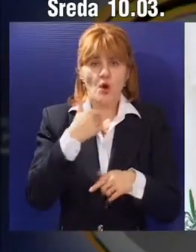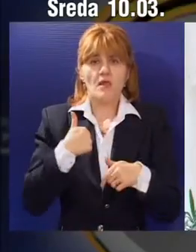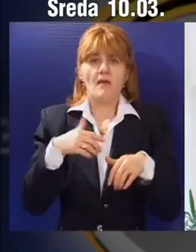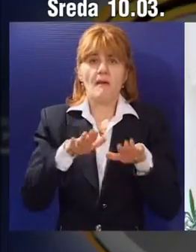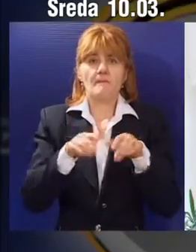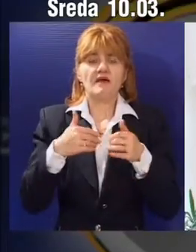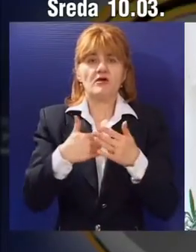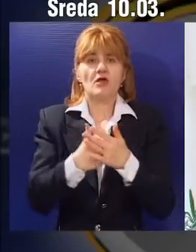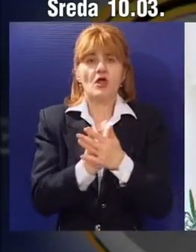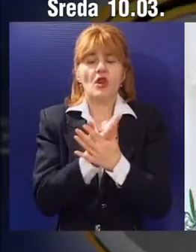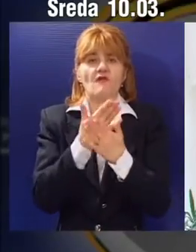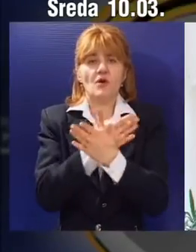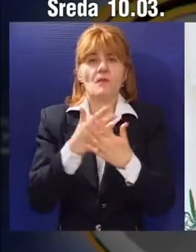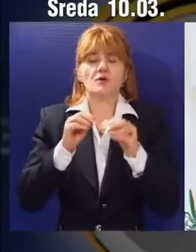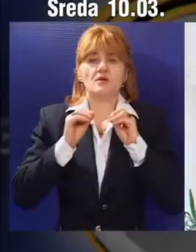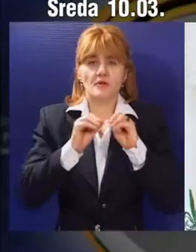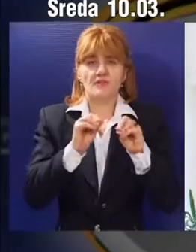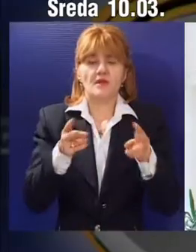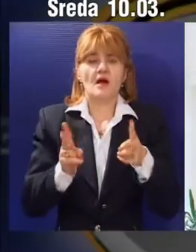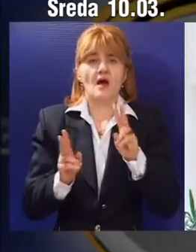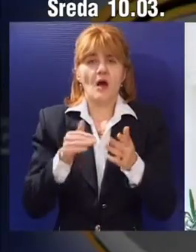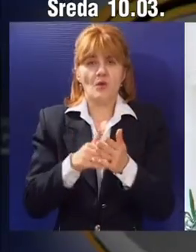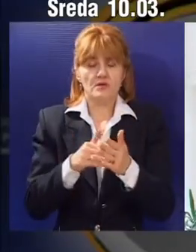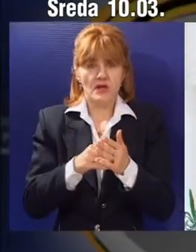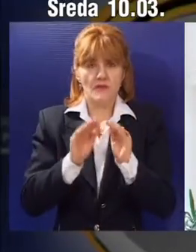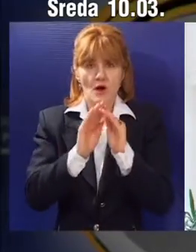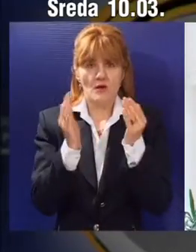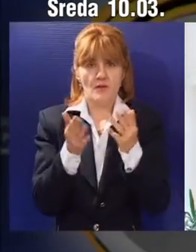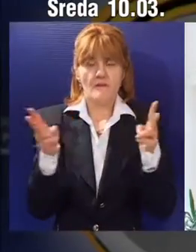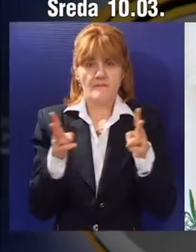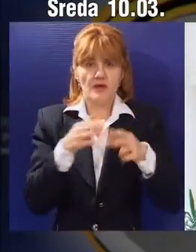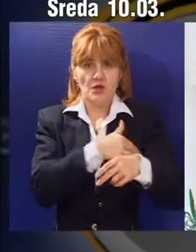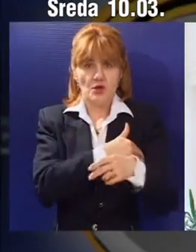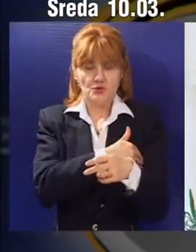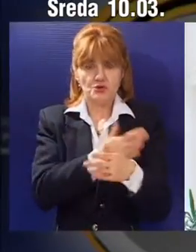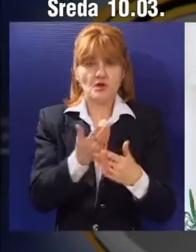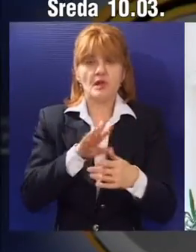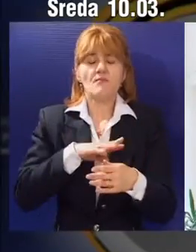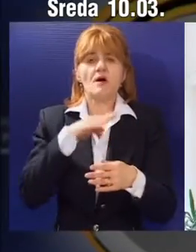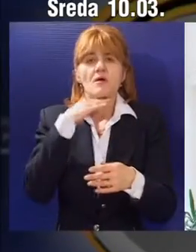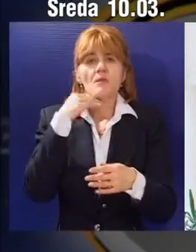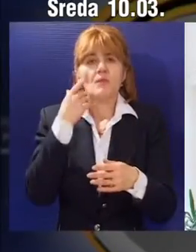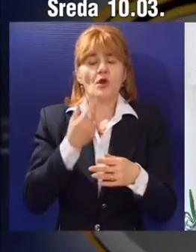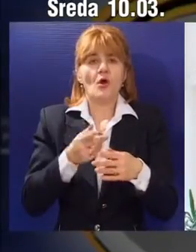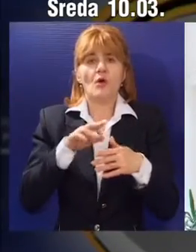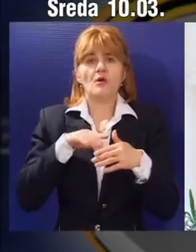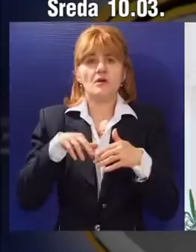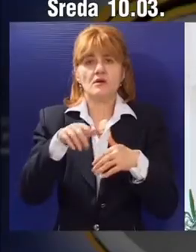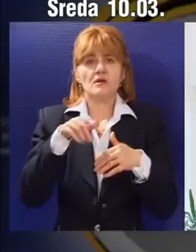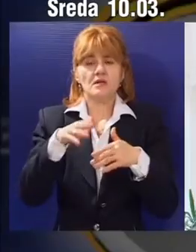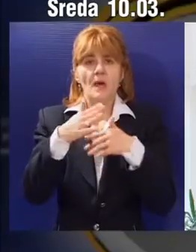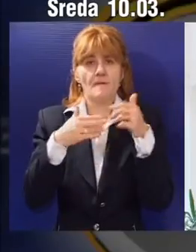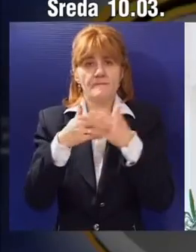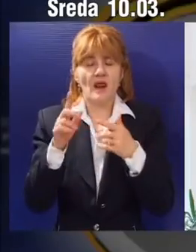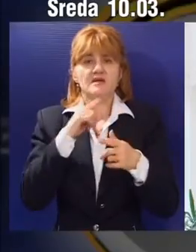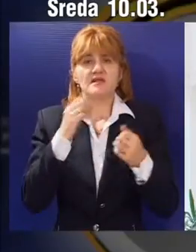prihvatamo neke nove načine školovanja, tako zvano pilota odeljenja, u kojima mnogo više učenici odlaze na praksu